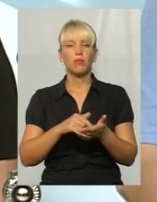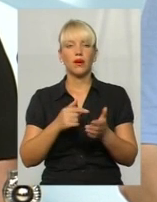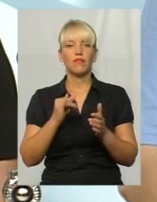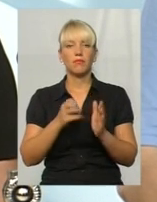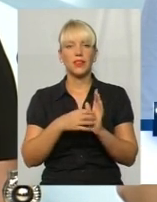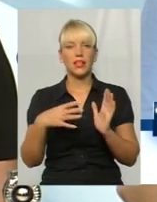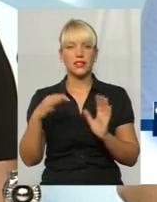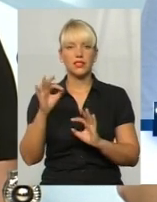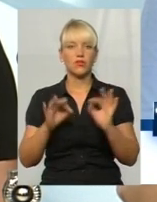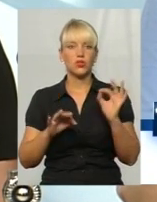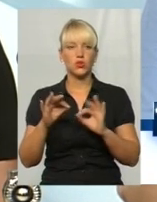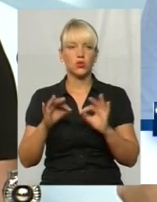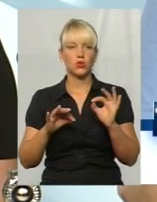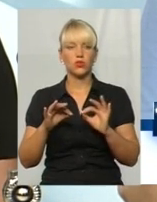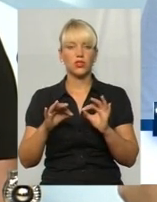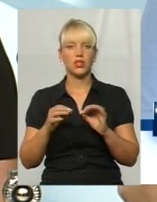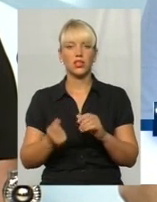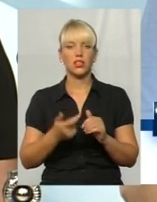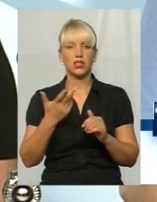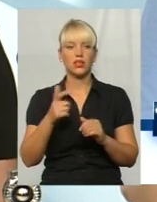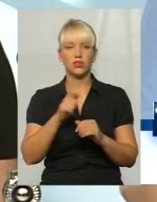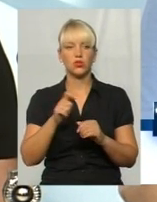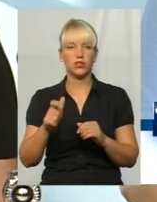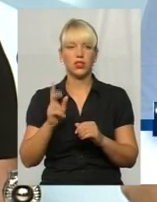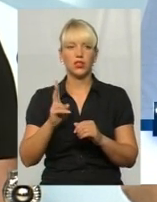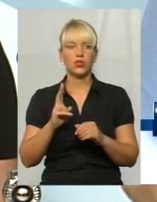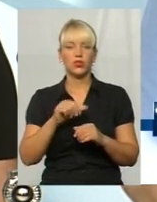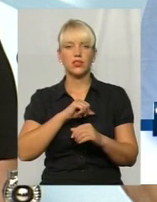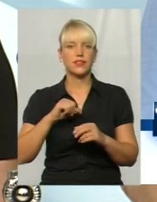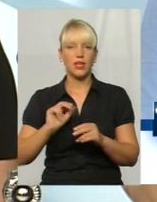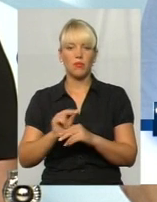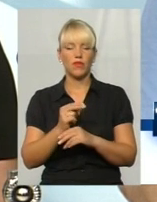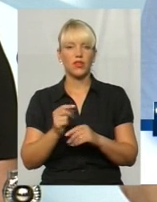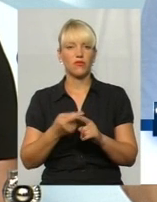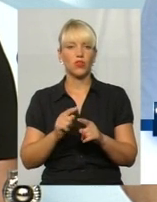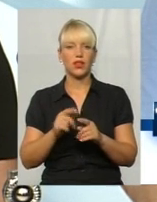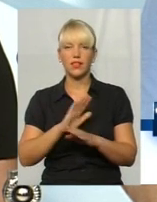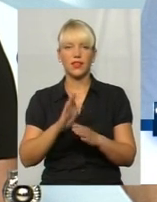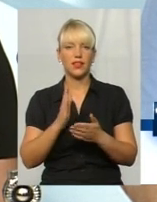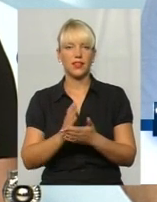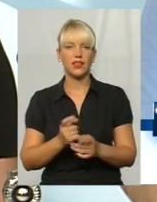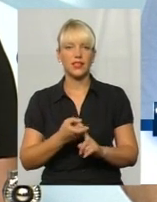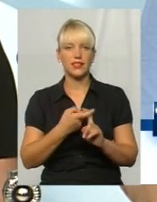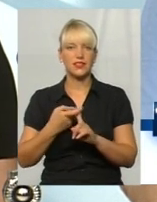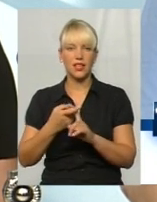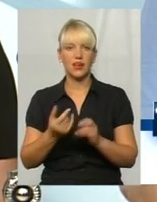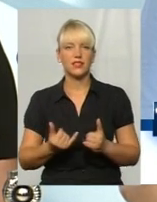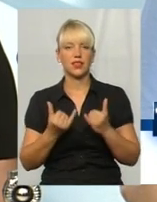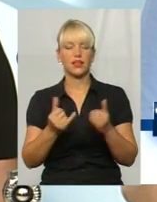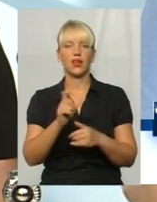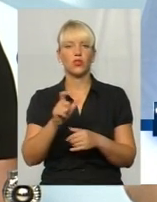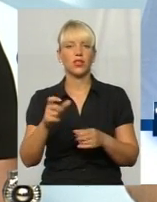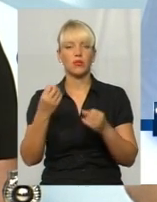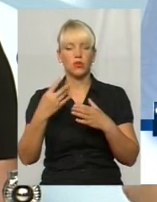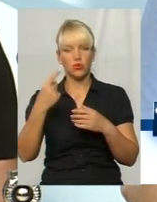% кількість людей, яке пройшло самовилікування, вона не є заразна для людей, вона має просто антитіла пам'яті, які будуть